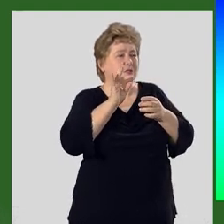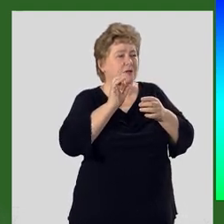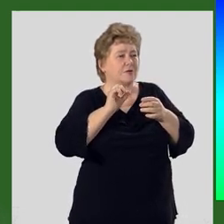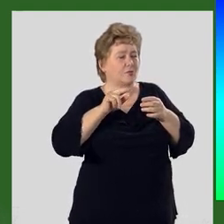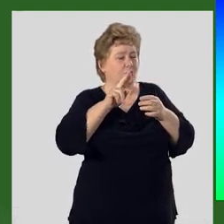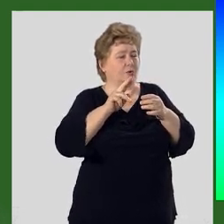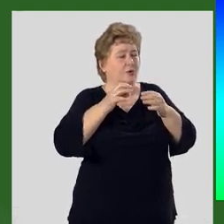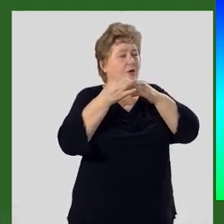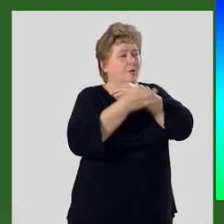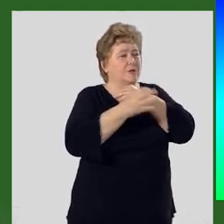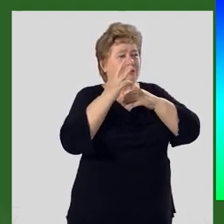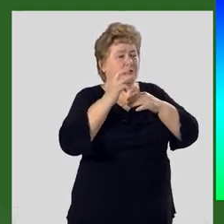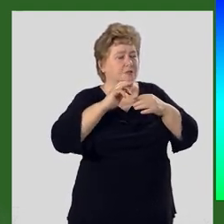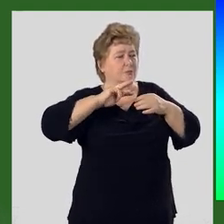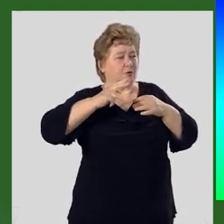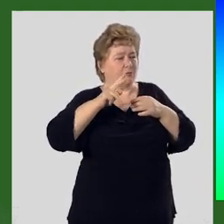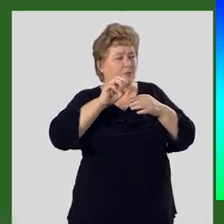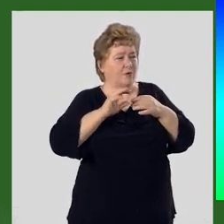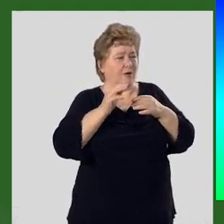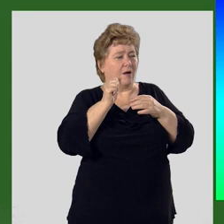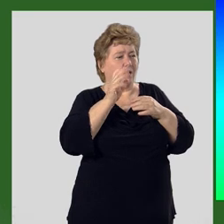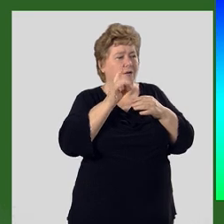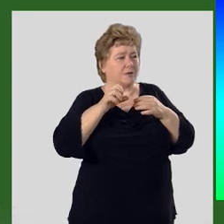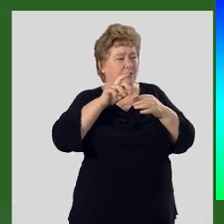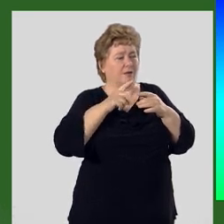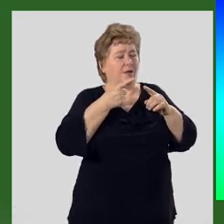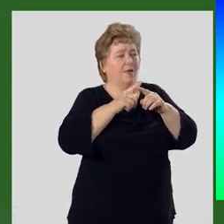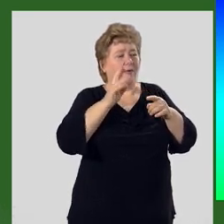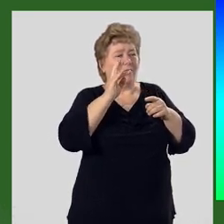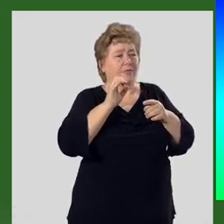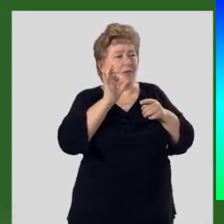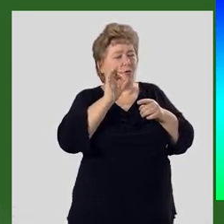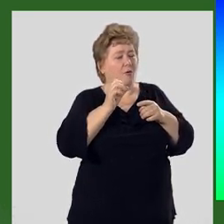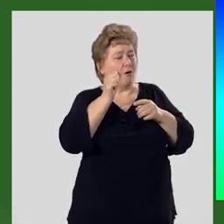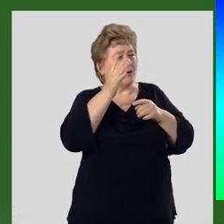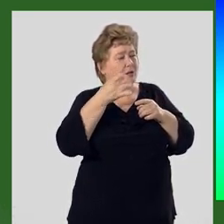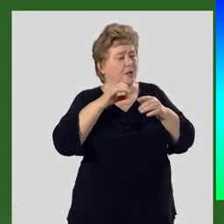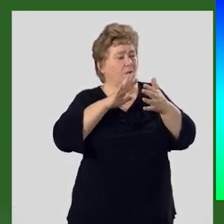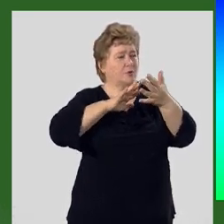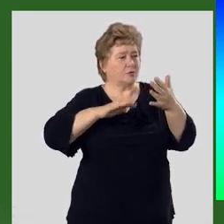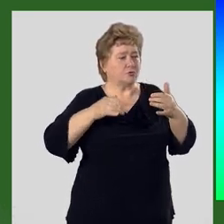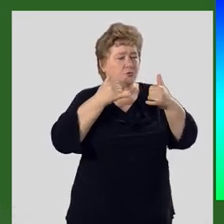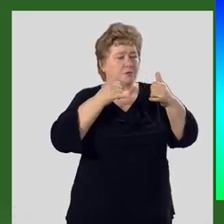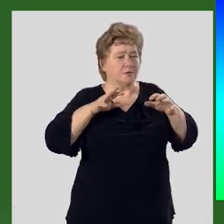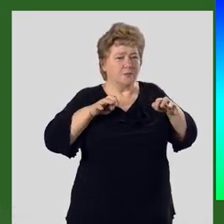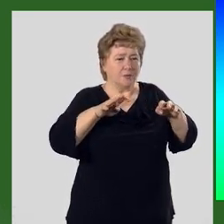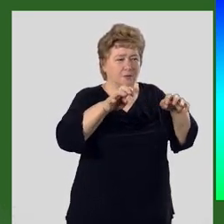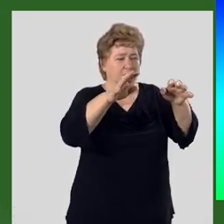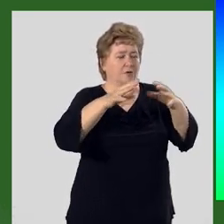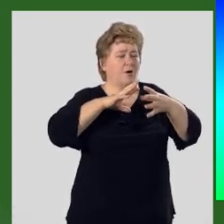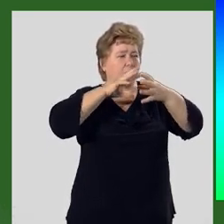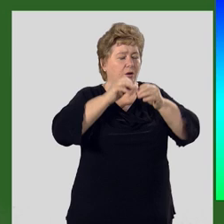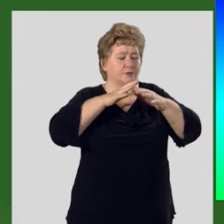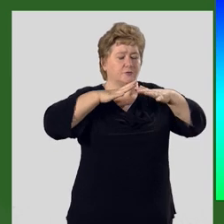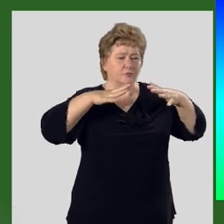И последние 300 миллионов лет архея — это неоархей. Продолжили развиваться бактерии. Их